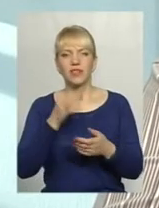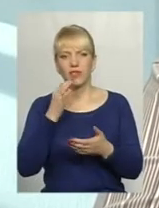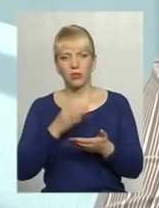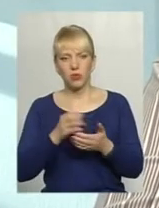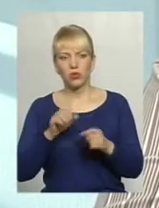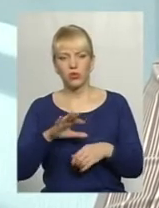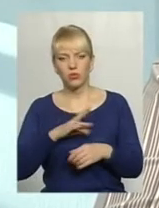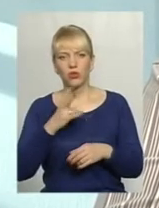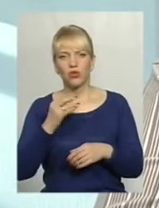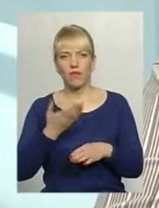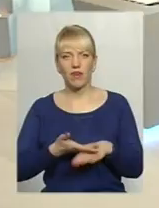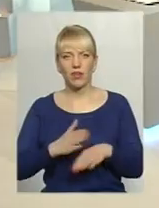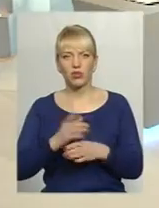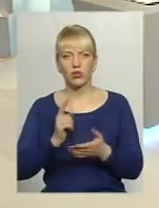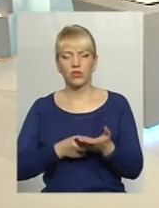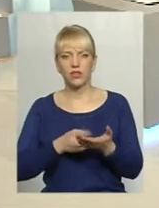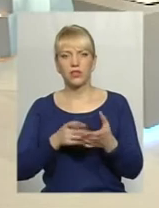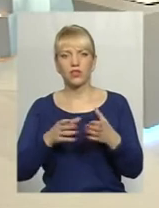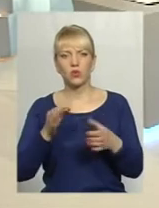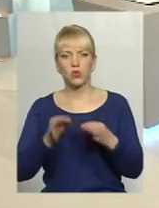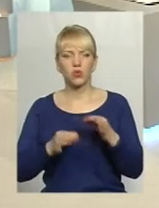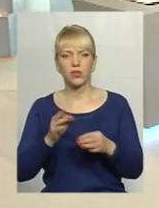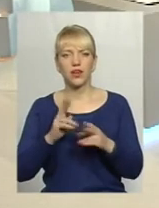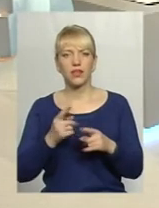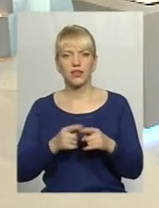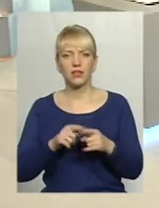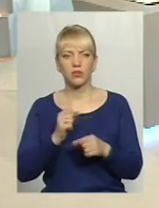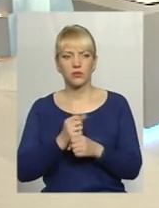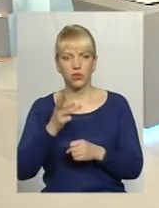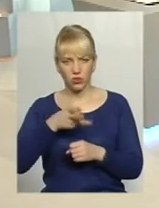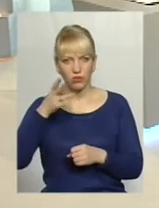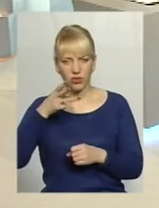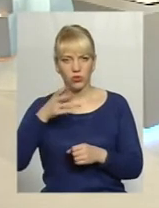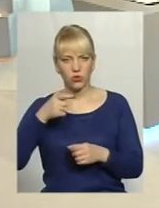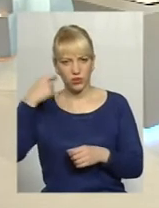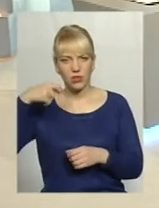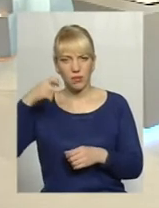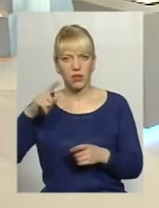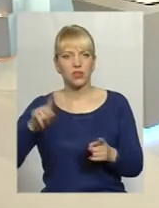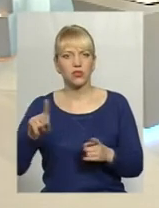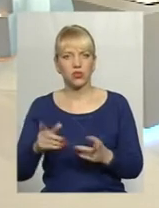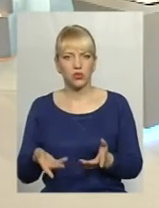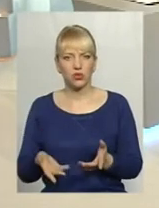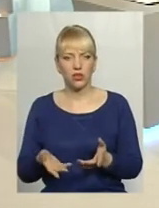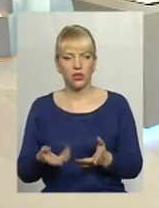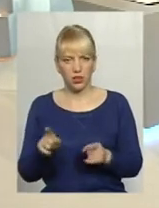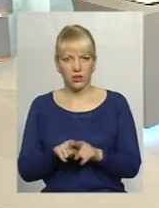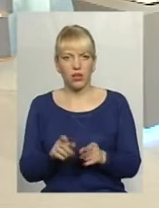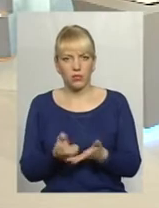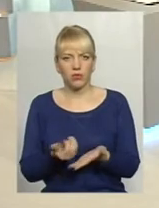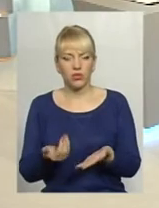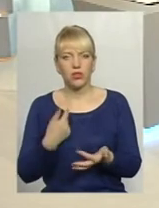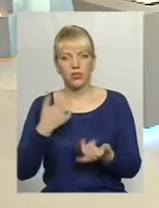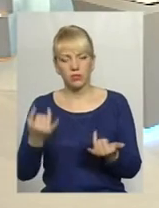важко довести у суді. А як її, це на відео треба тоді близько її знімати? Ну так, виходить, бо її просто